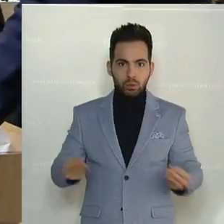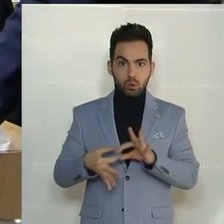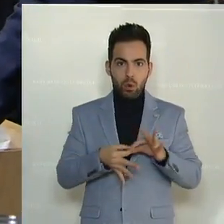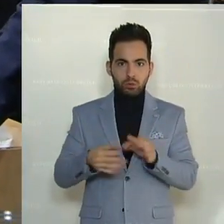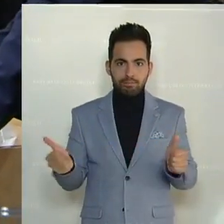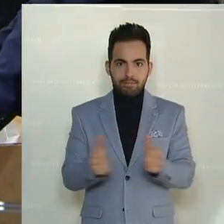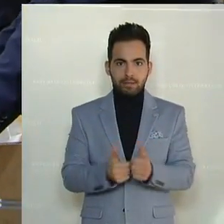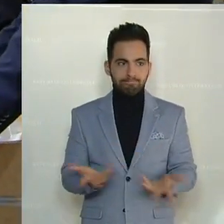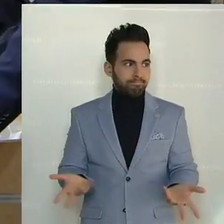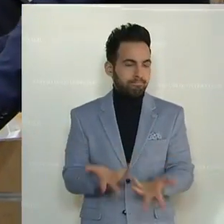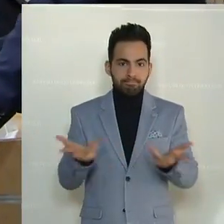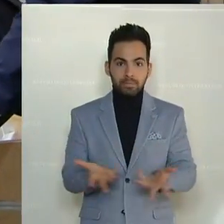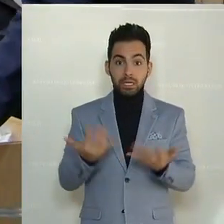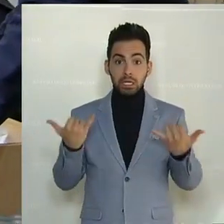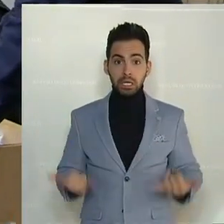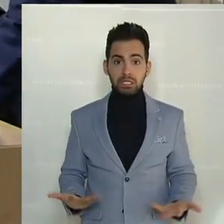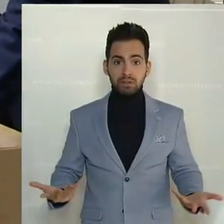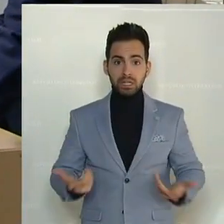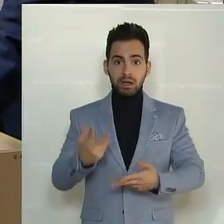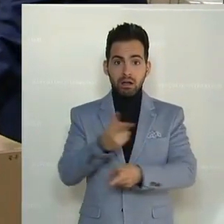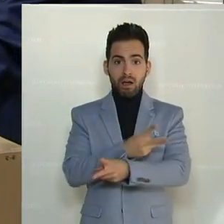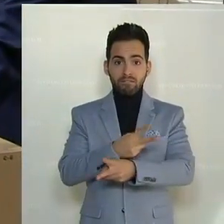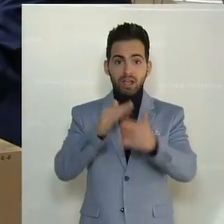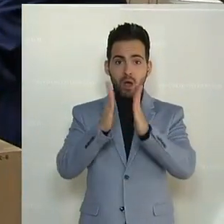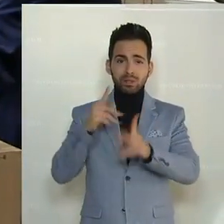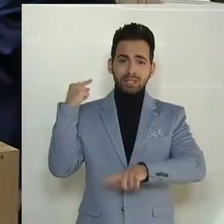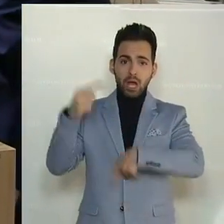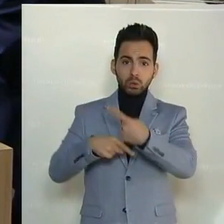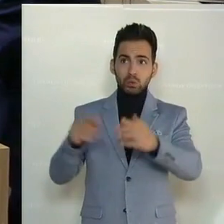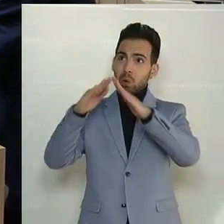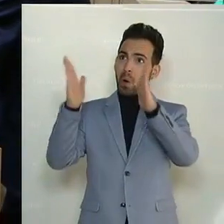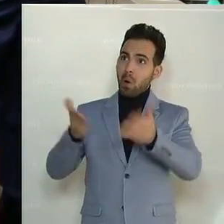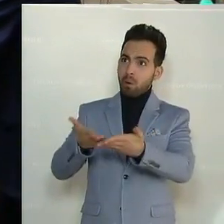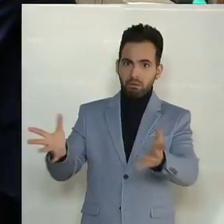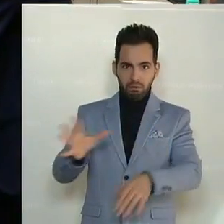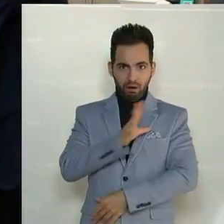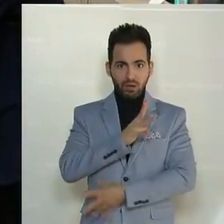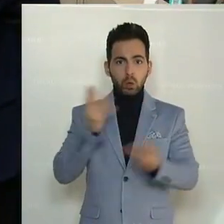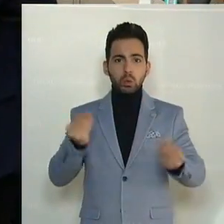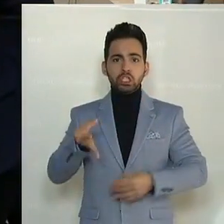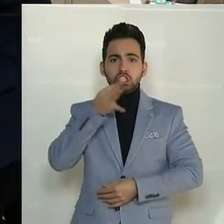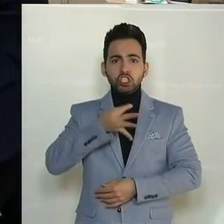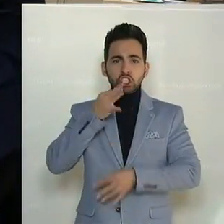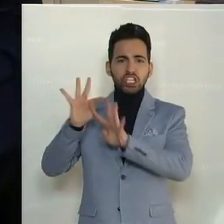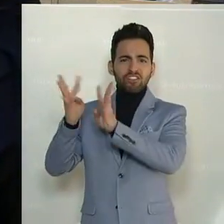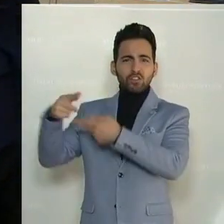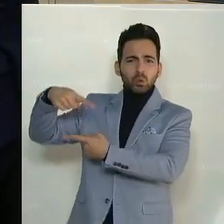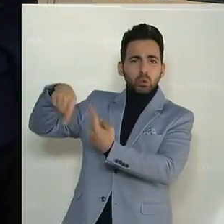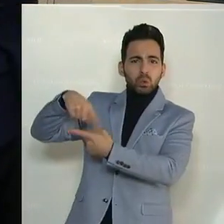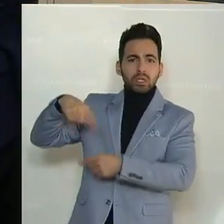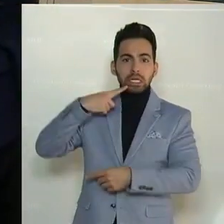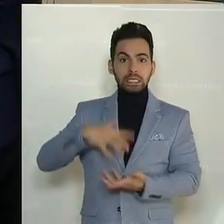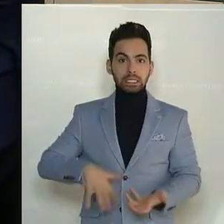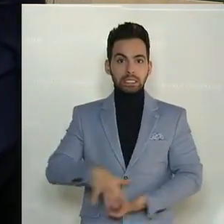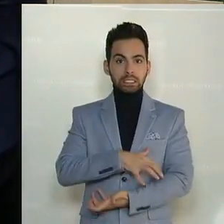Koalitionspartner. Und was haben wir jetzt? Ein Kaffeehaus, Traditionshaus in Gefahr, weil irgendeine Stiftung unbedingt in